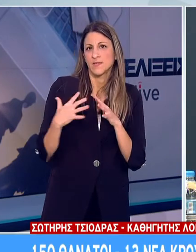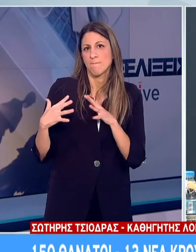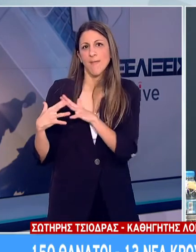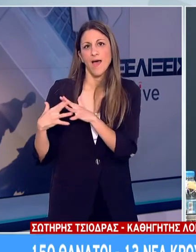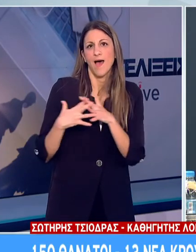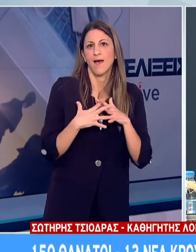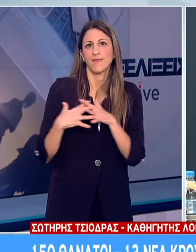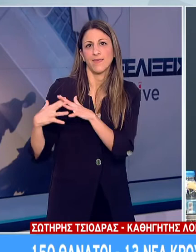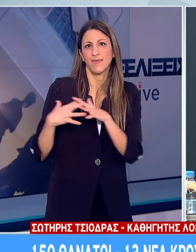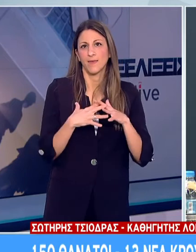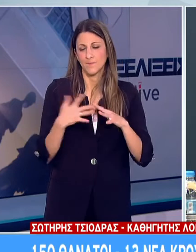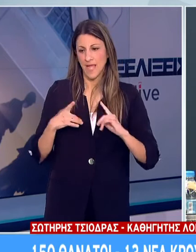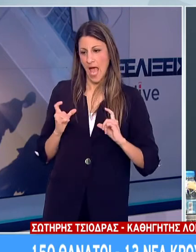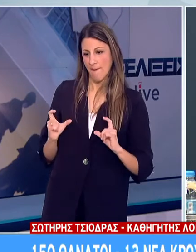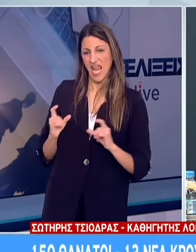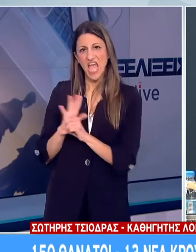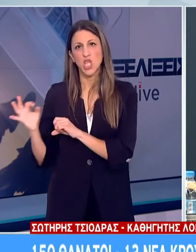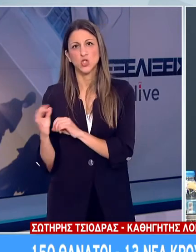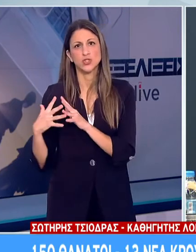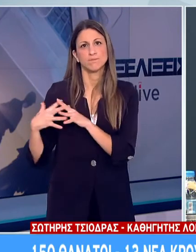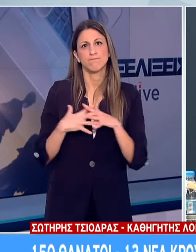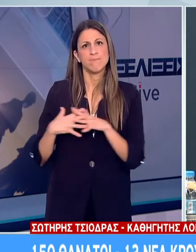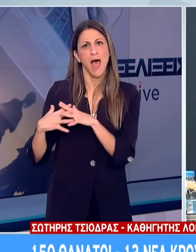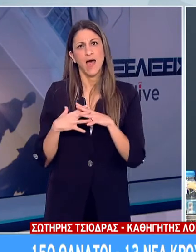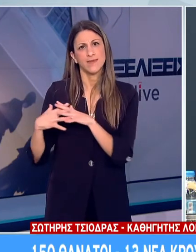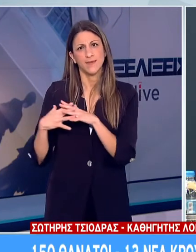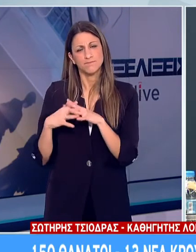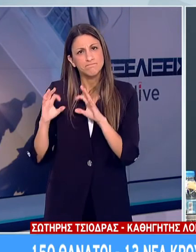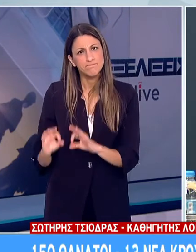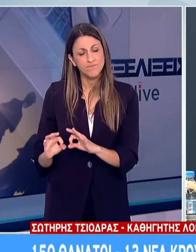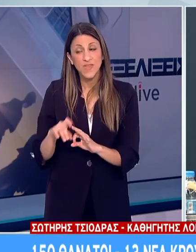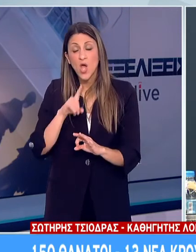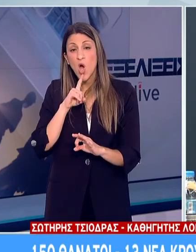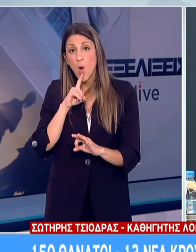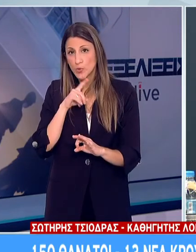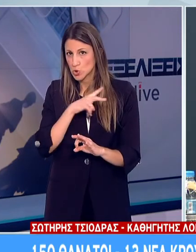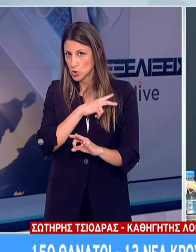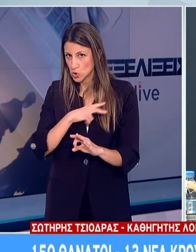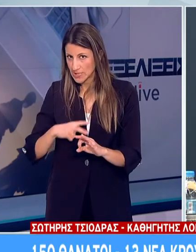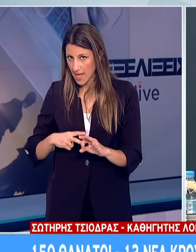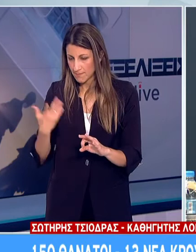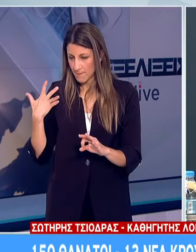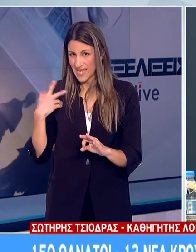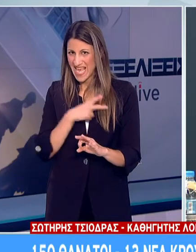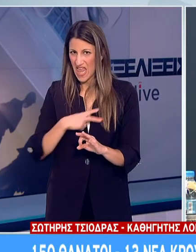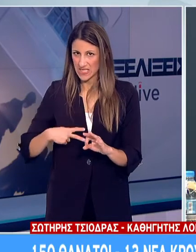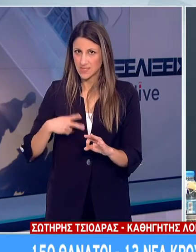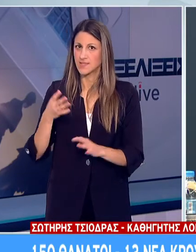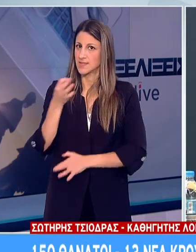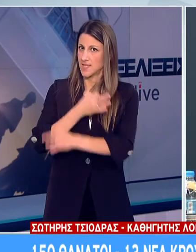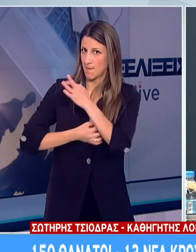έναντι του ιού. Ταυτόχρονα όμως, όπως σωστά αναφέρει ο καθηγητής και πρίταν στην